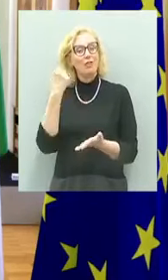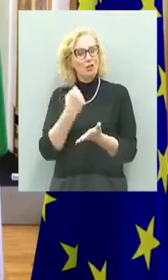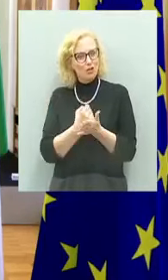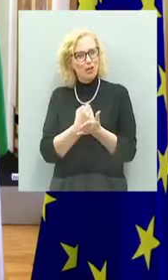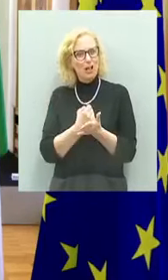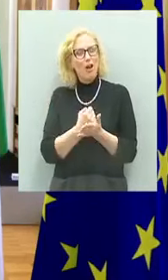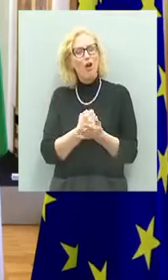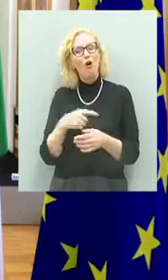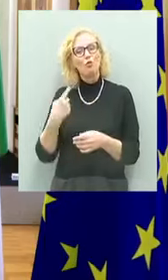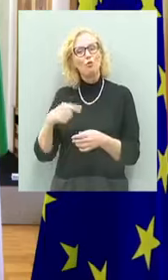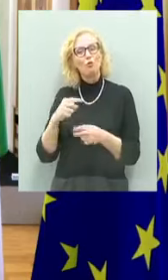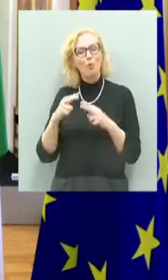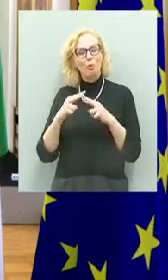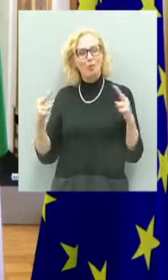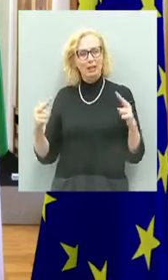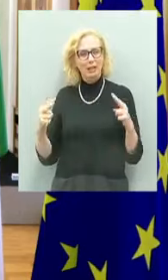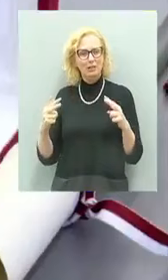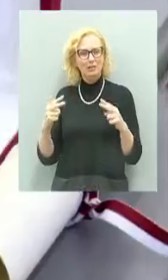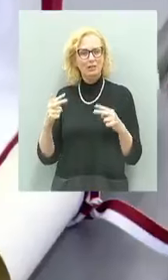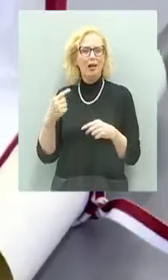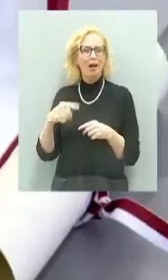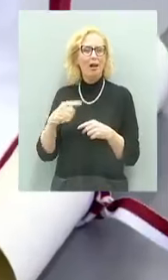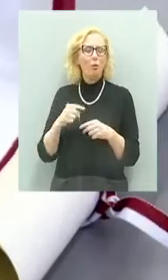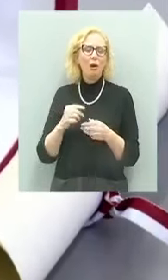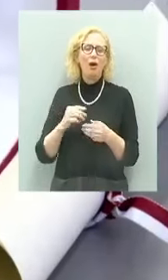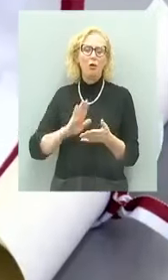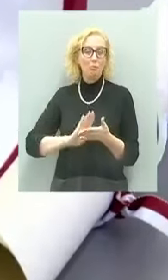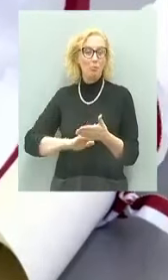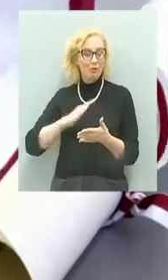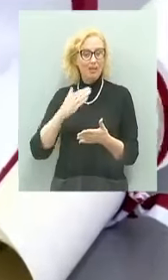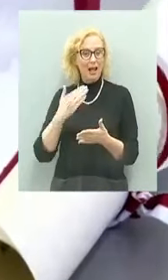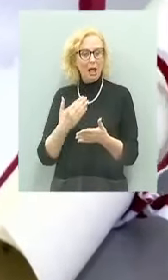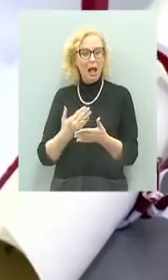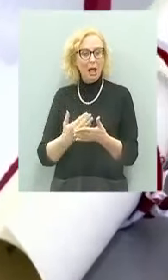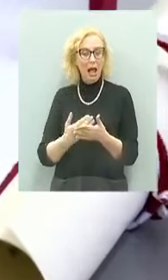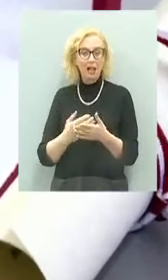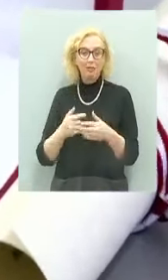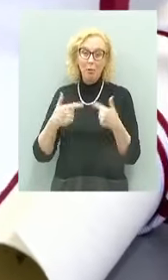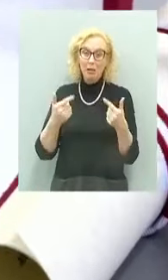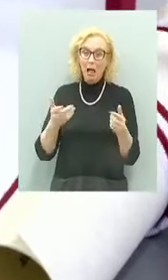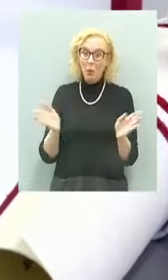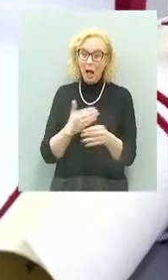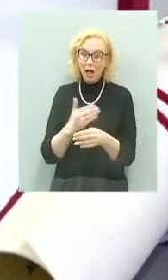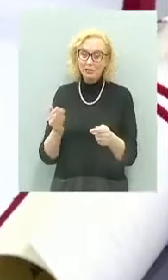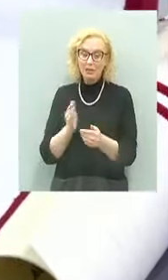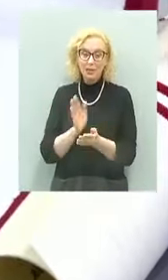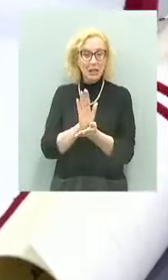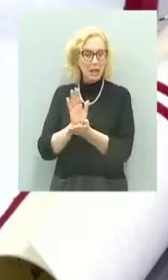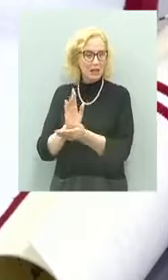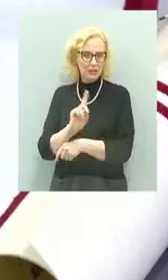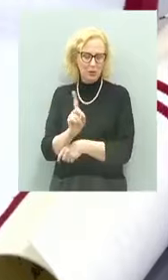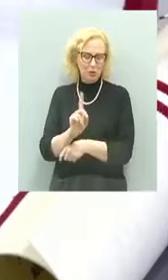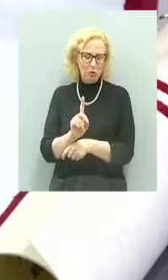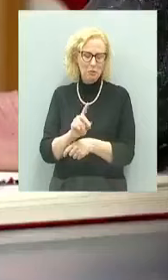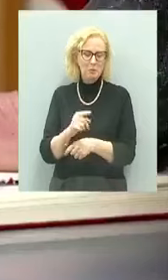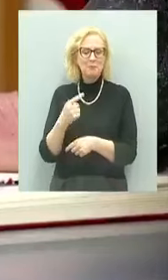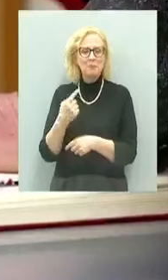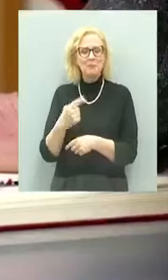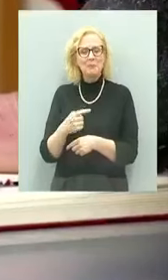provincia, che è un riconoscimento importante, non viene dato a tutti. e quindi è un riconoscimento